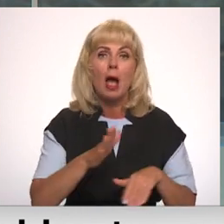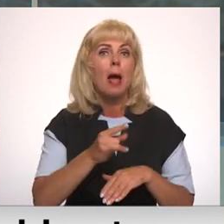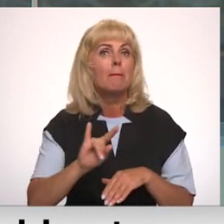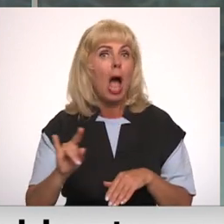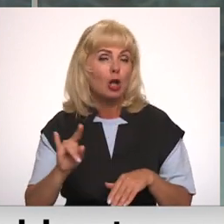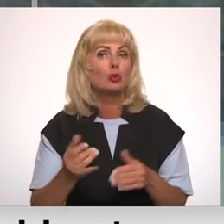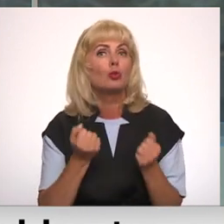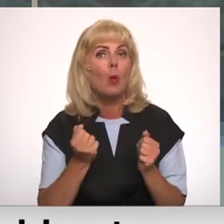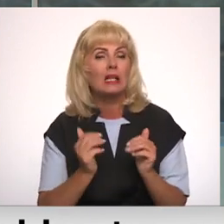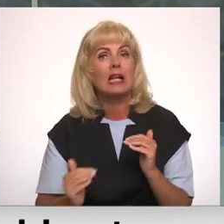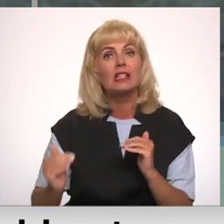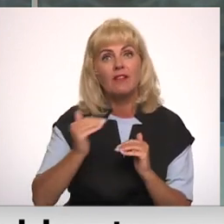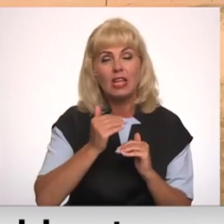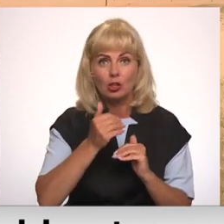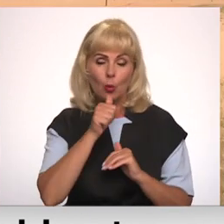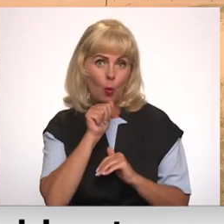Vairāk stāstu Vītāni Strate.